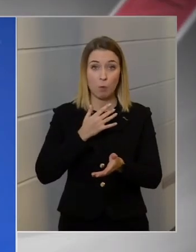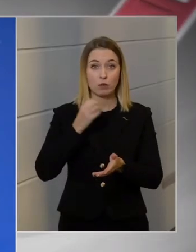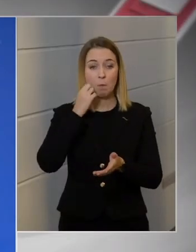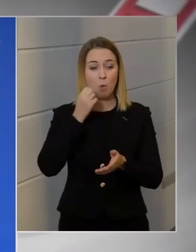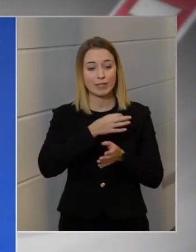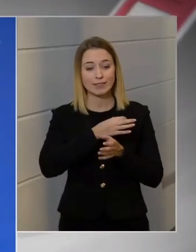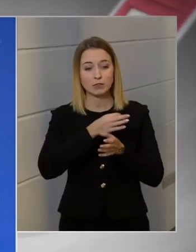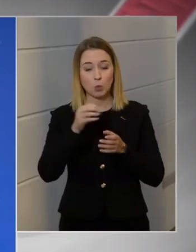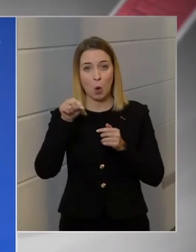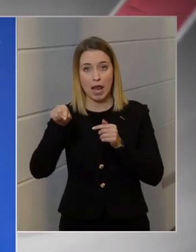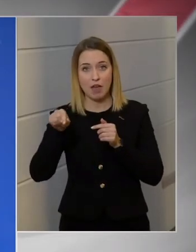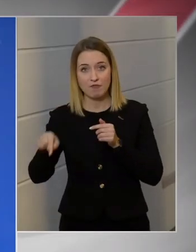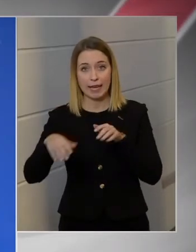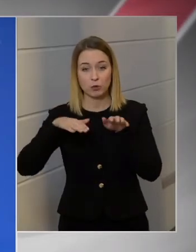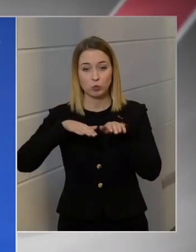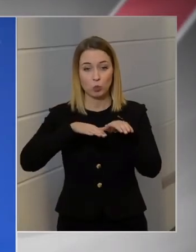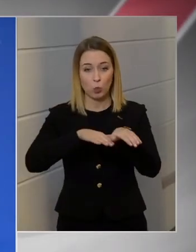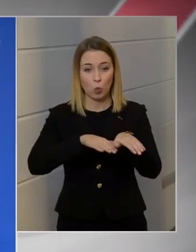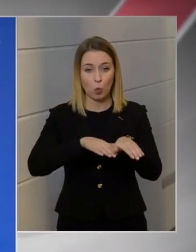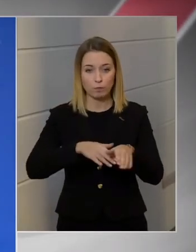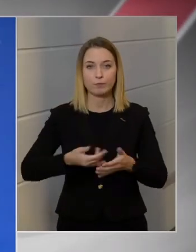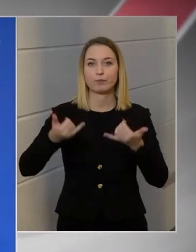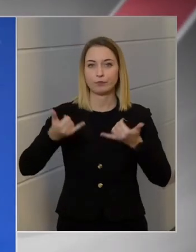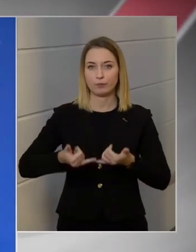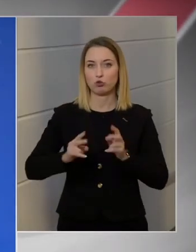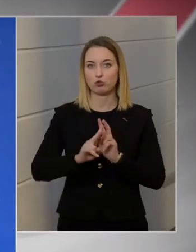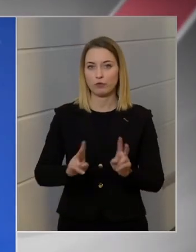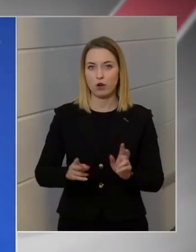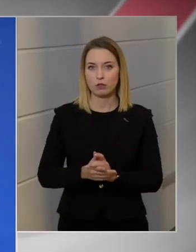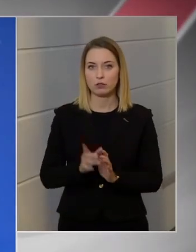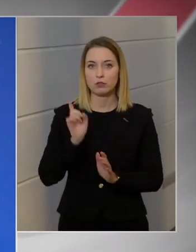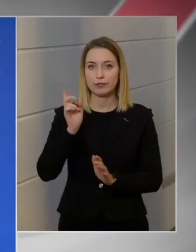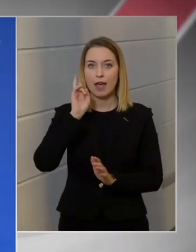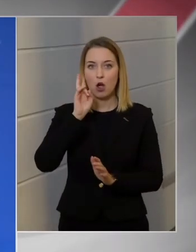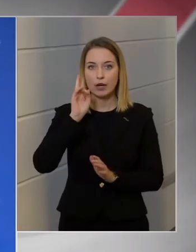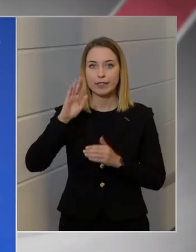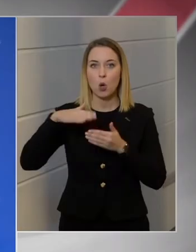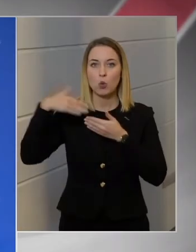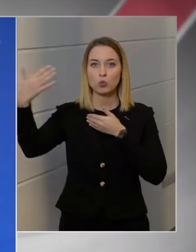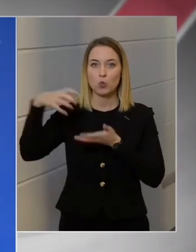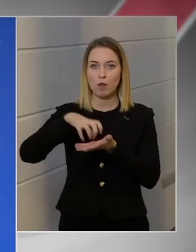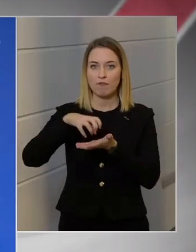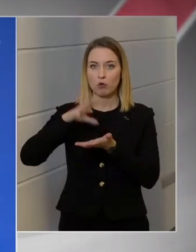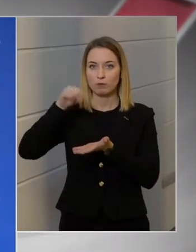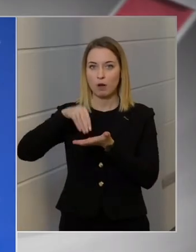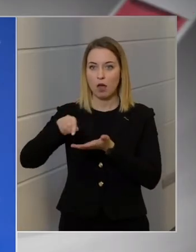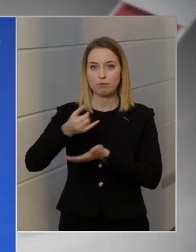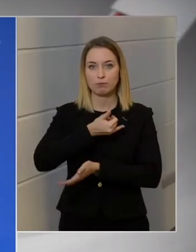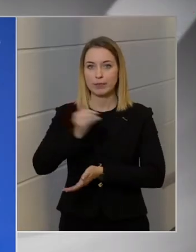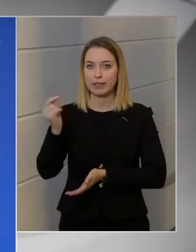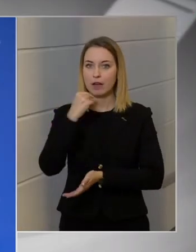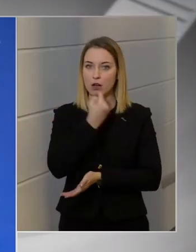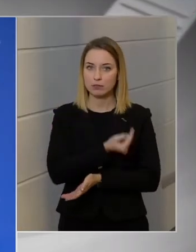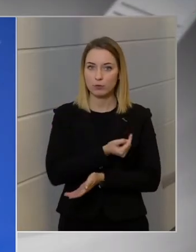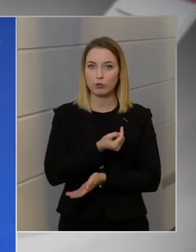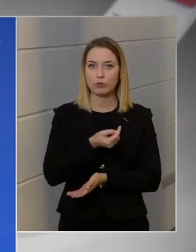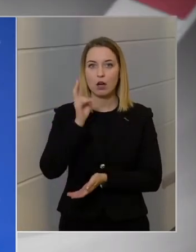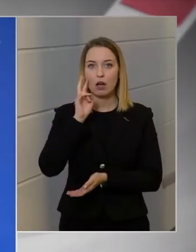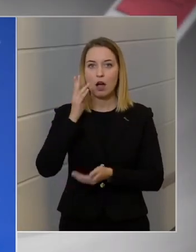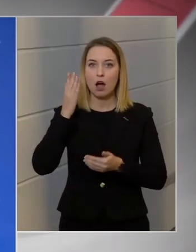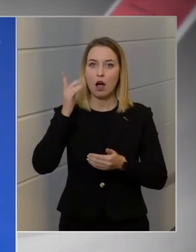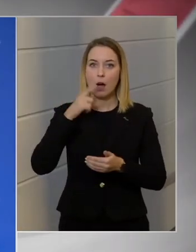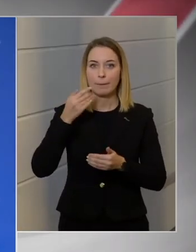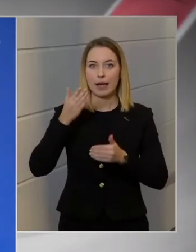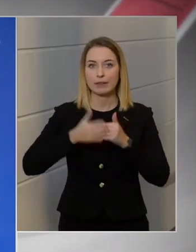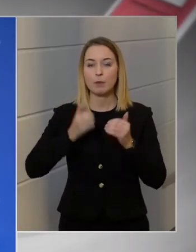Most általában ott is van. De egyébként akik a külvárosban laknak, azok kivétel nélkül azt mondják, hogy ami eddig, mondjuk